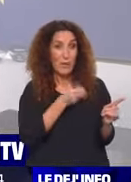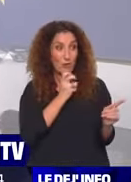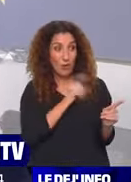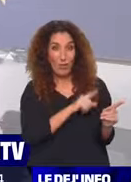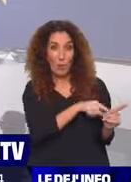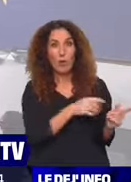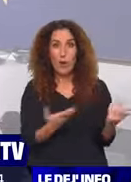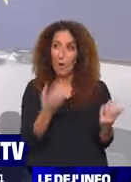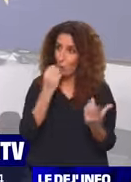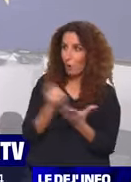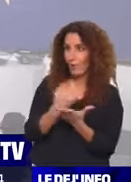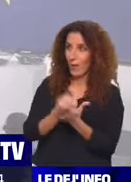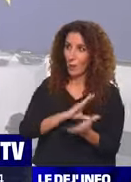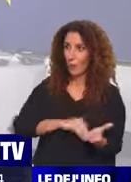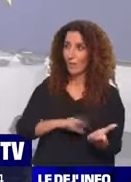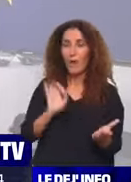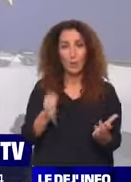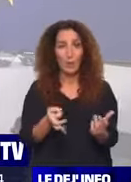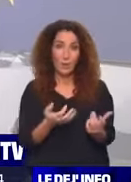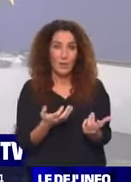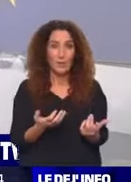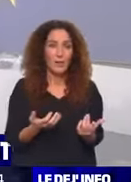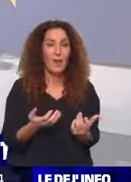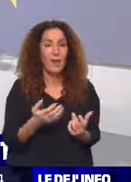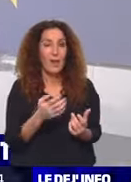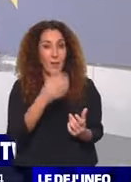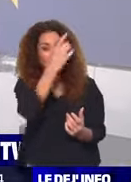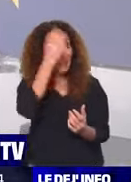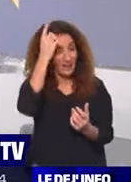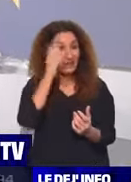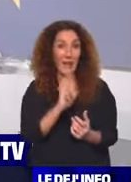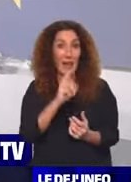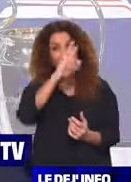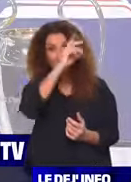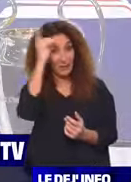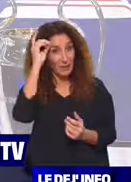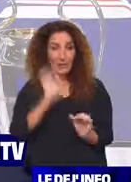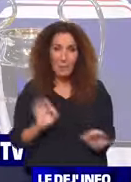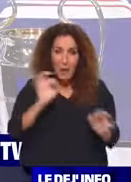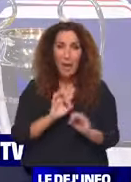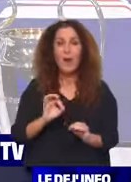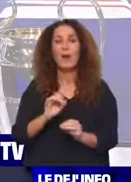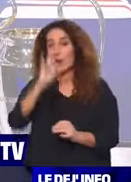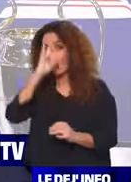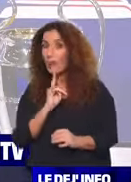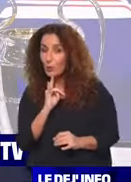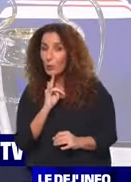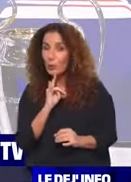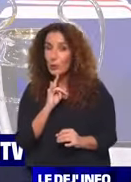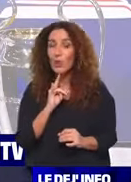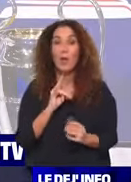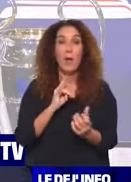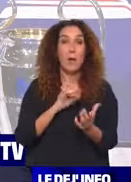le PSG. Il y a du très lourd pour le PSG. Donc déjà, il n pas le Real Madrid. C'est plutôt bien. Il y a la Juventus, Manchester United, Liverpool,